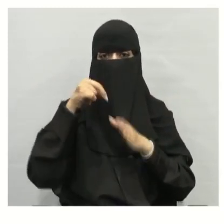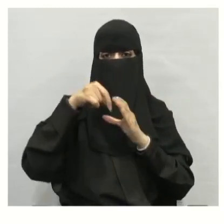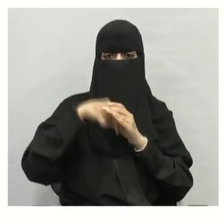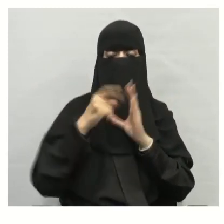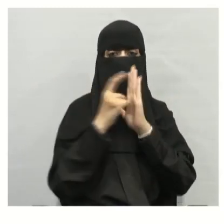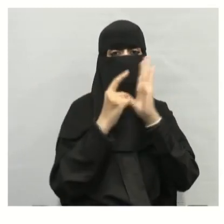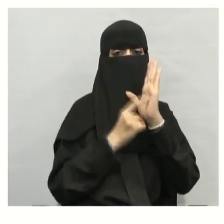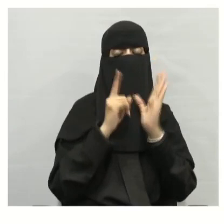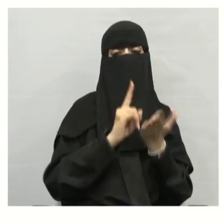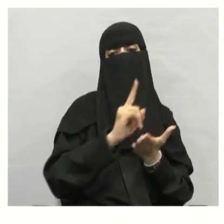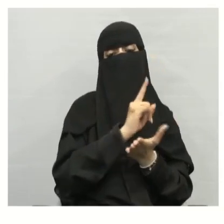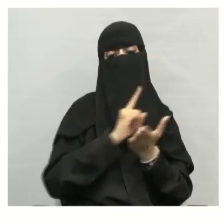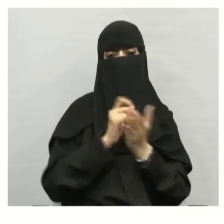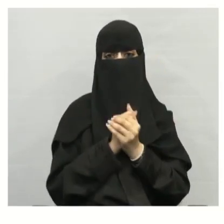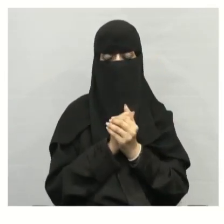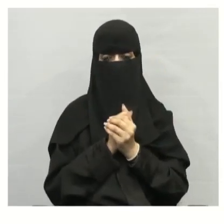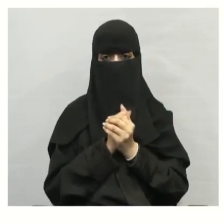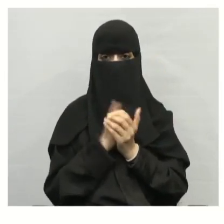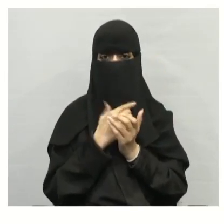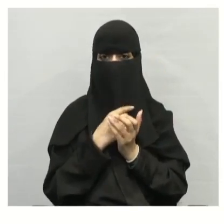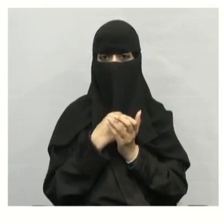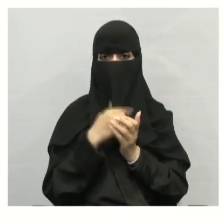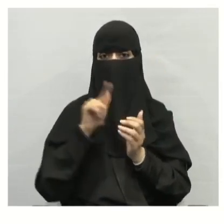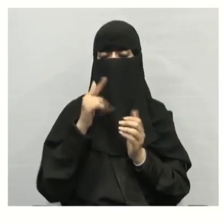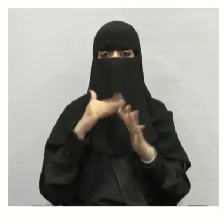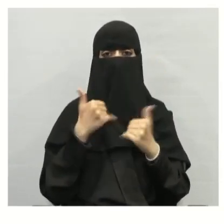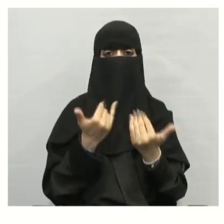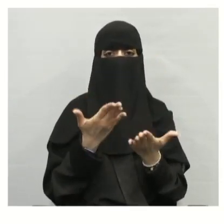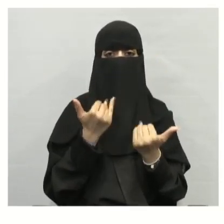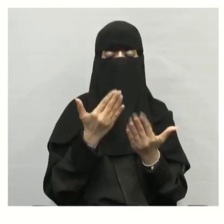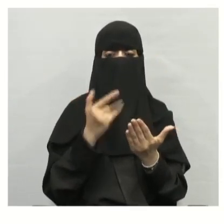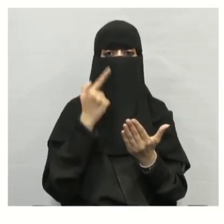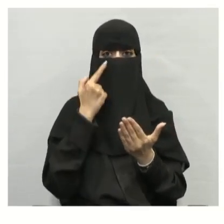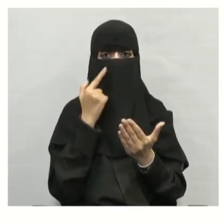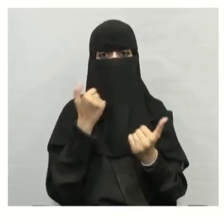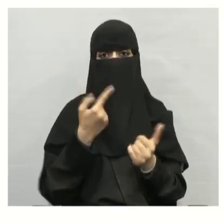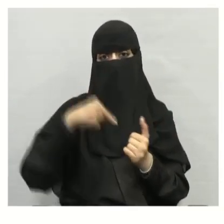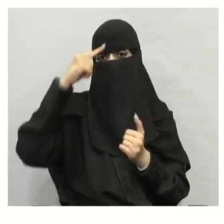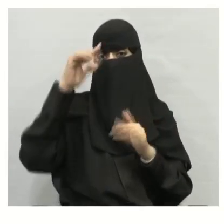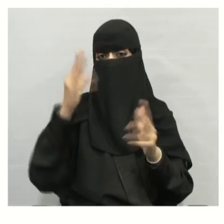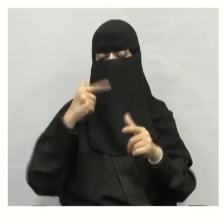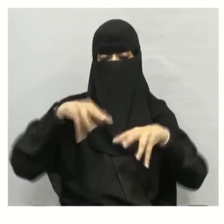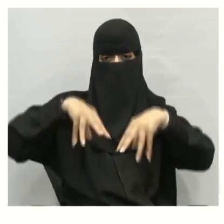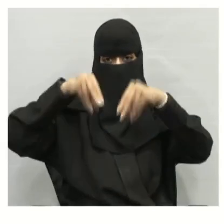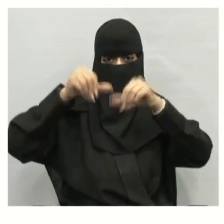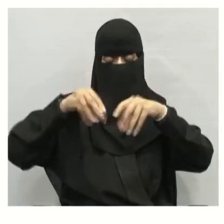هي الأشياء غير الحية في النظام البيئي مثل التربة،